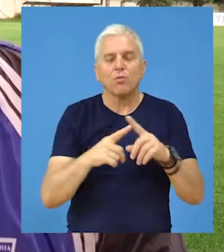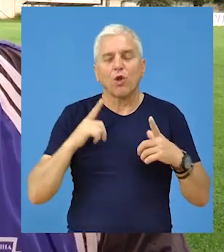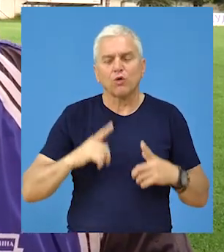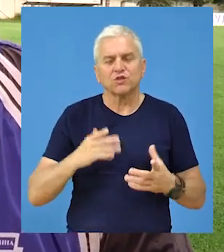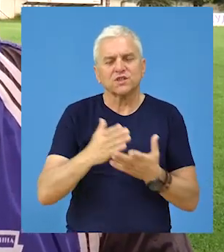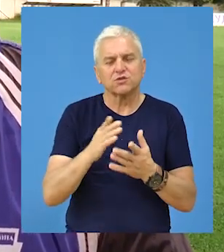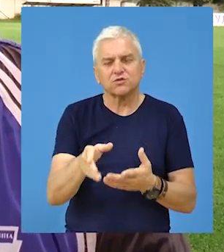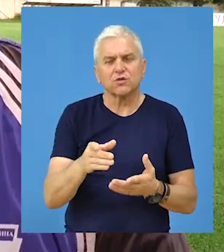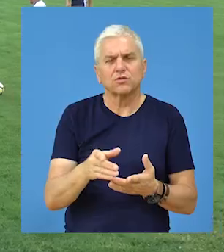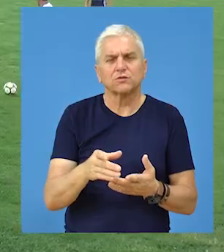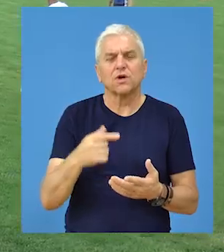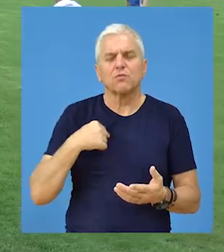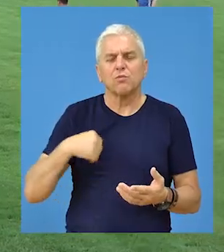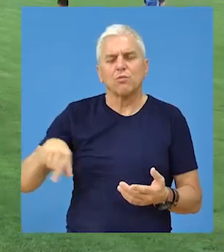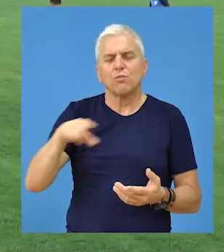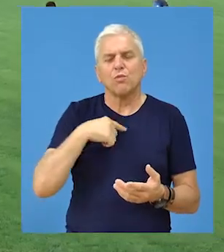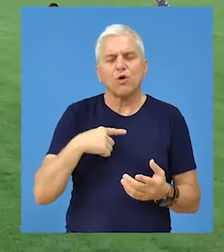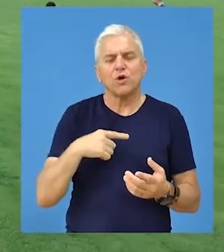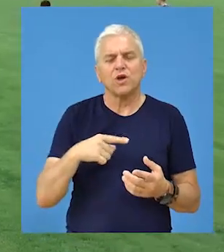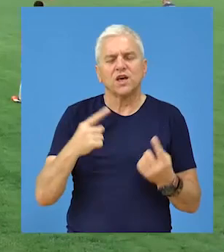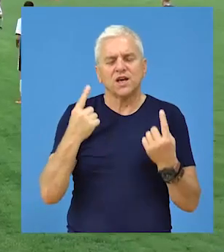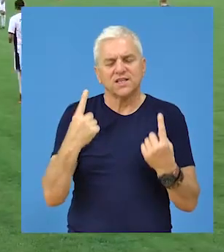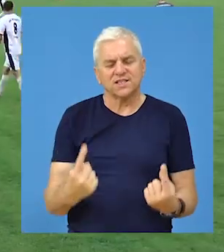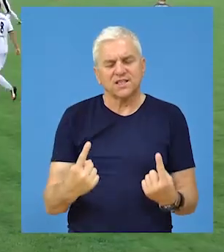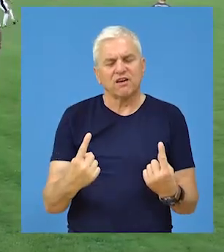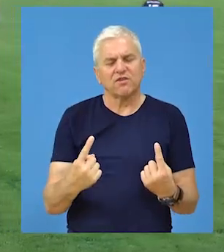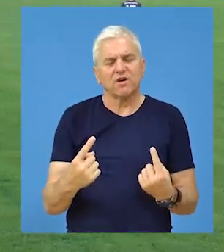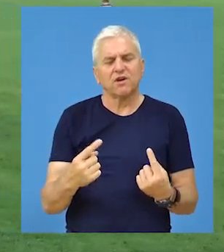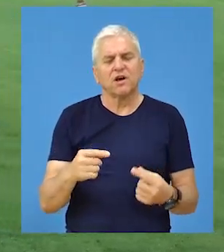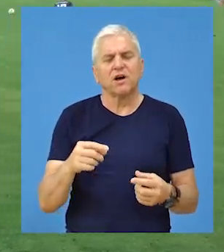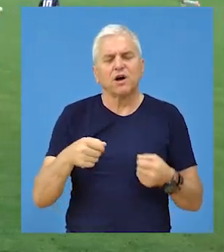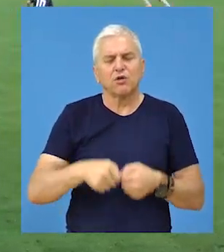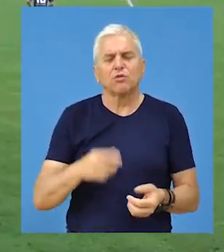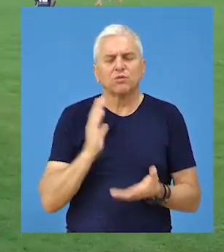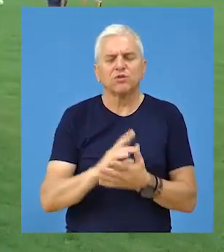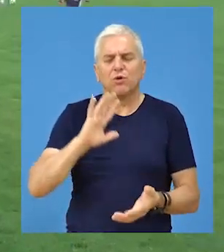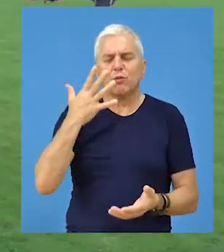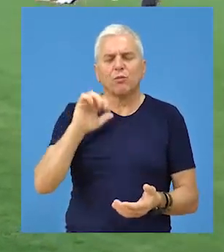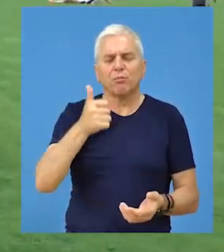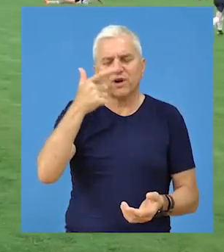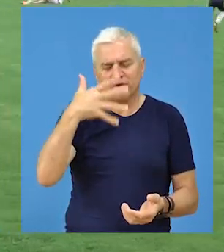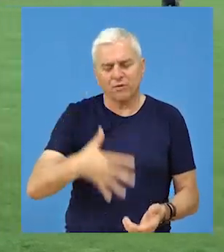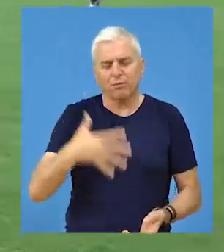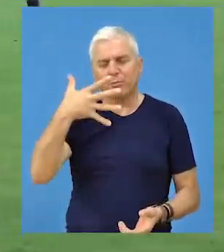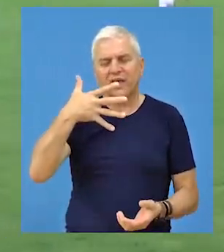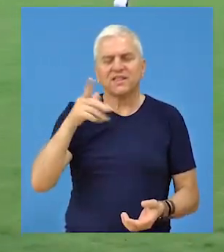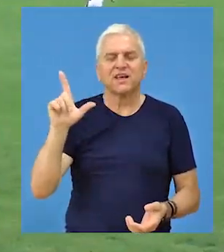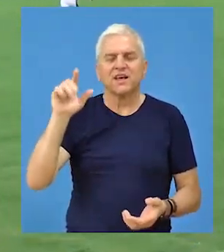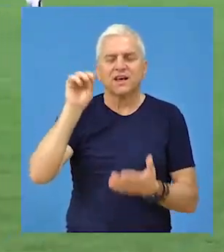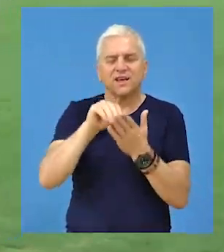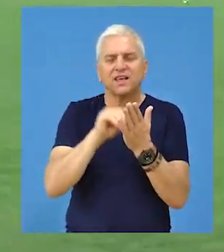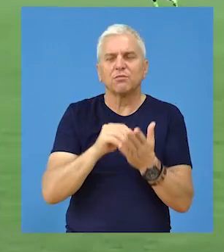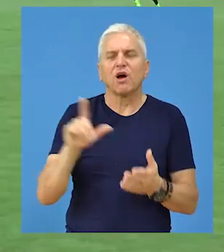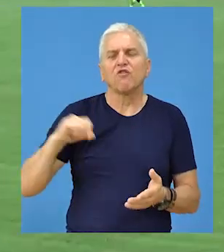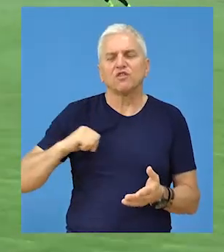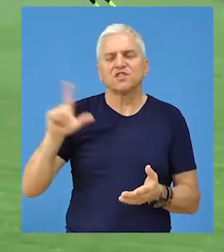polusezonu, neki moj, i stav kluba jeste da bi mogli da budemo u prvih pet ekipa u Vojvođanskoj Ligi.